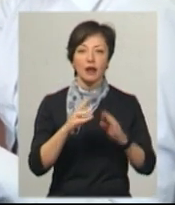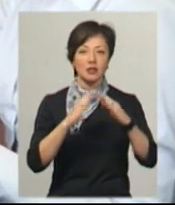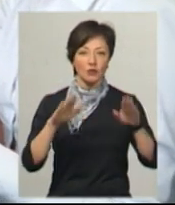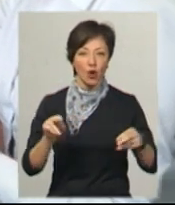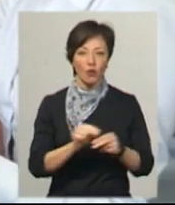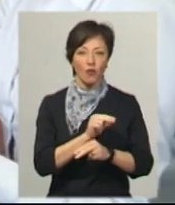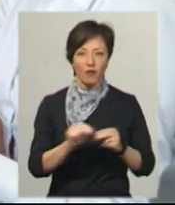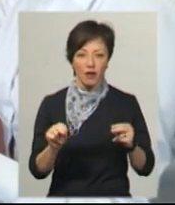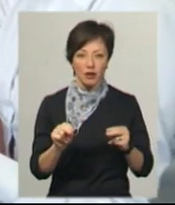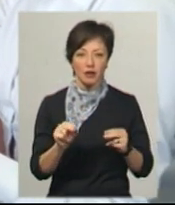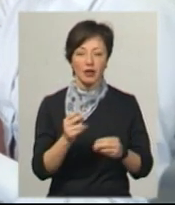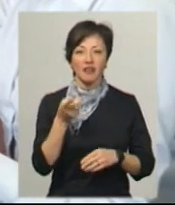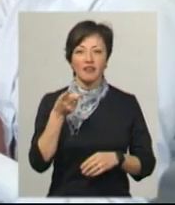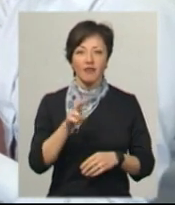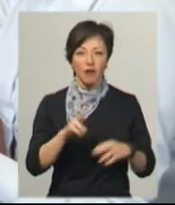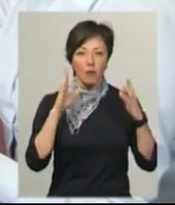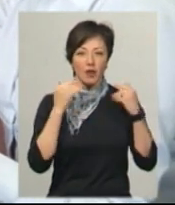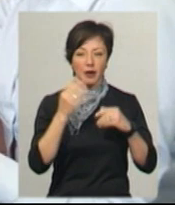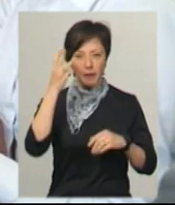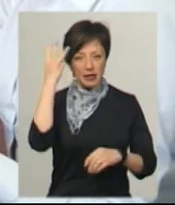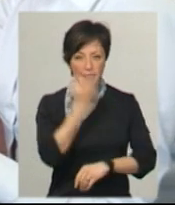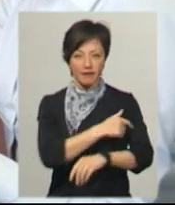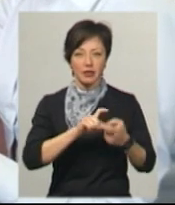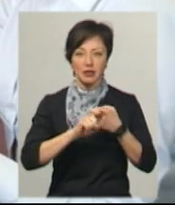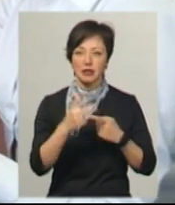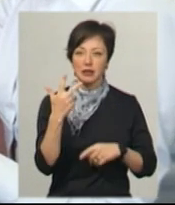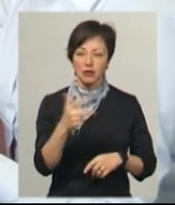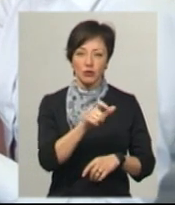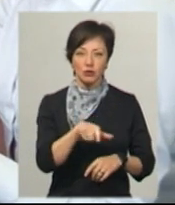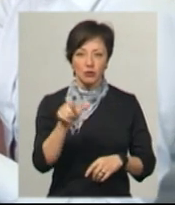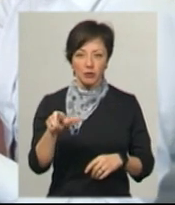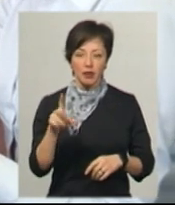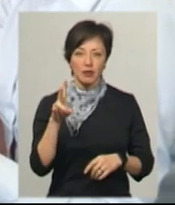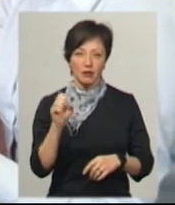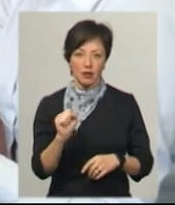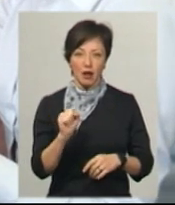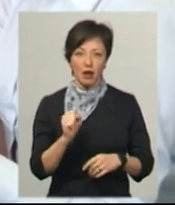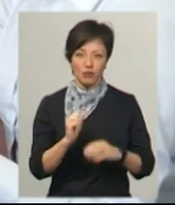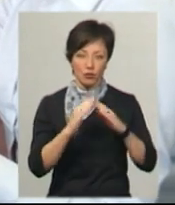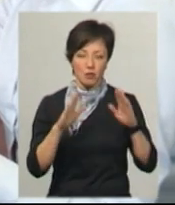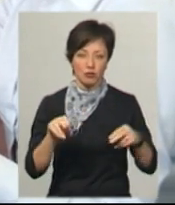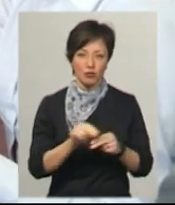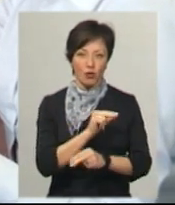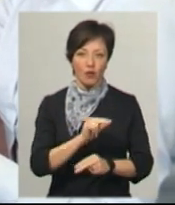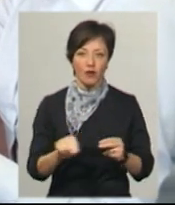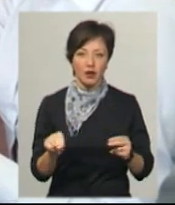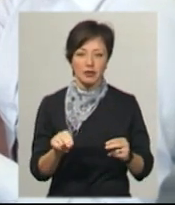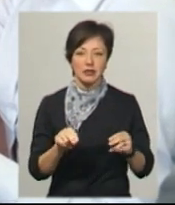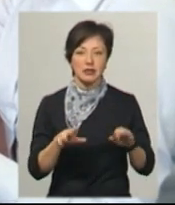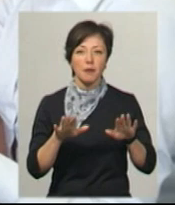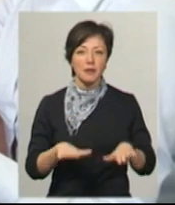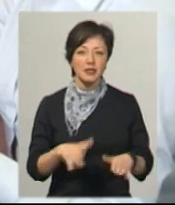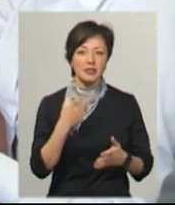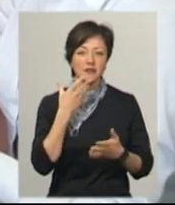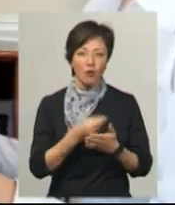перебувають ді монашки, саме Хмельницькій інфекційні лекарні. Три особи знаходяться на амбулаторному лікуванні за місцем свого